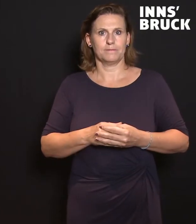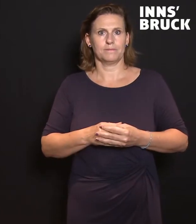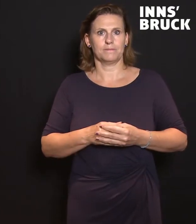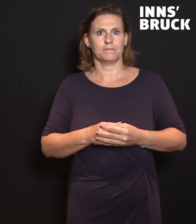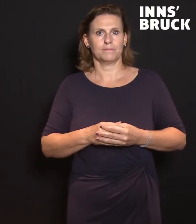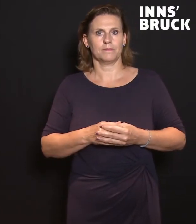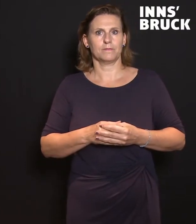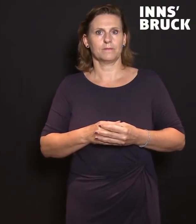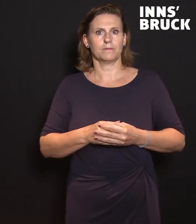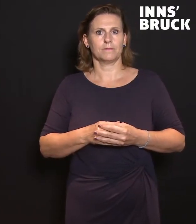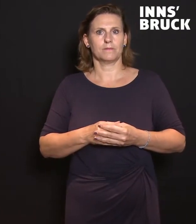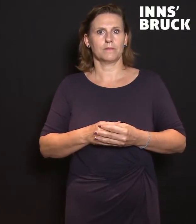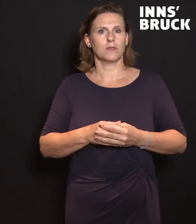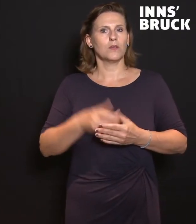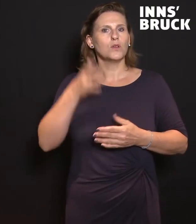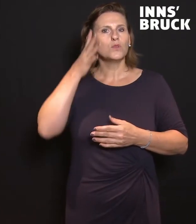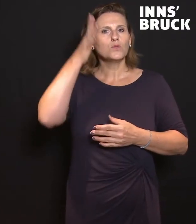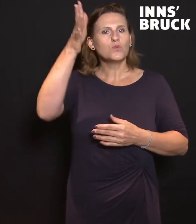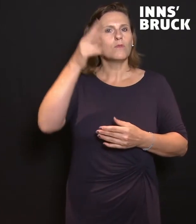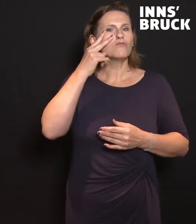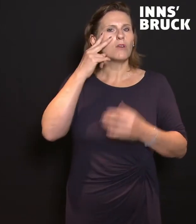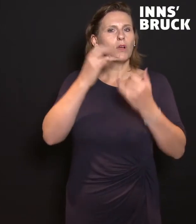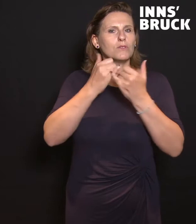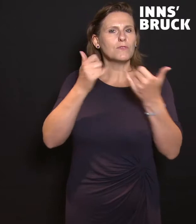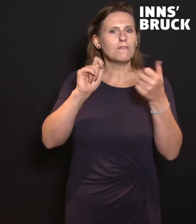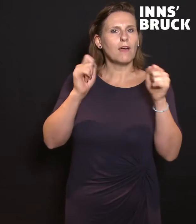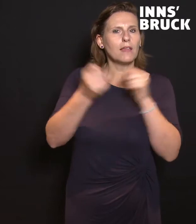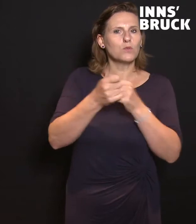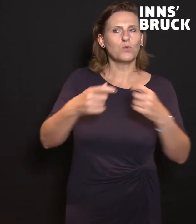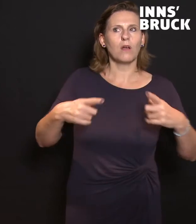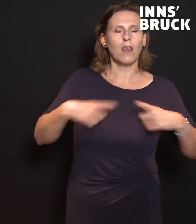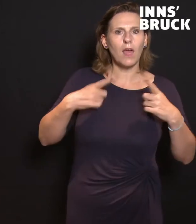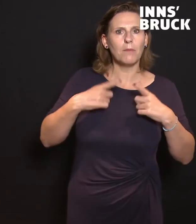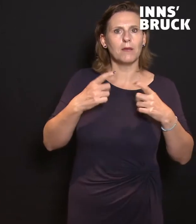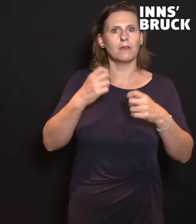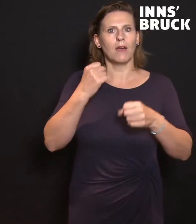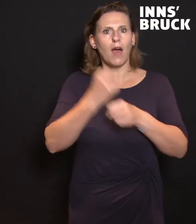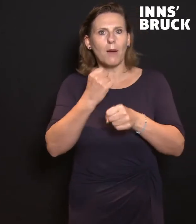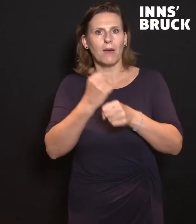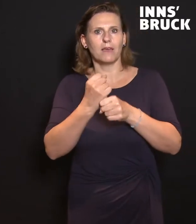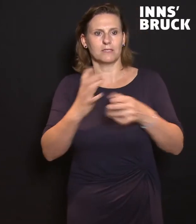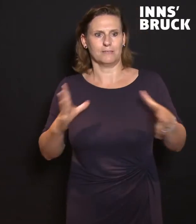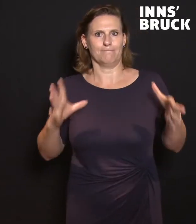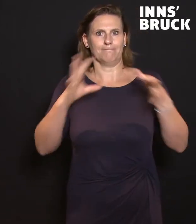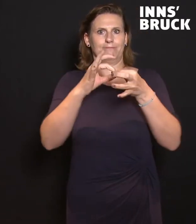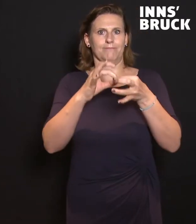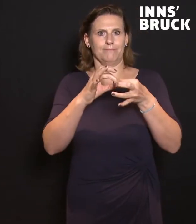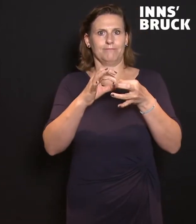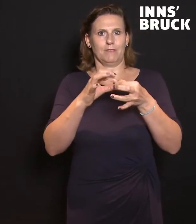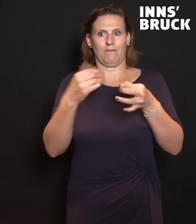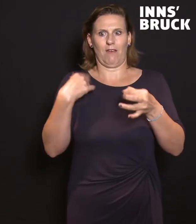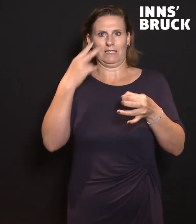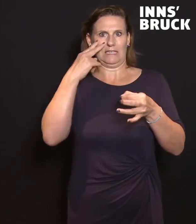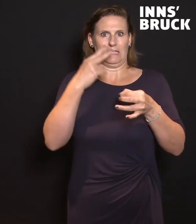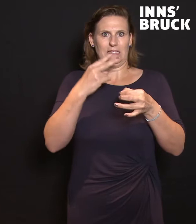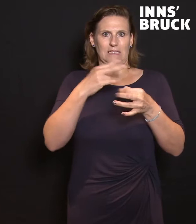Zukunftlich wird es eine große Veränderung geben, was den Bereich Leben und Arbeiten und die Kombination betrifft. Wir haben jetzt in der Corona-Krise gesehen,